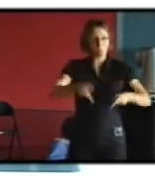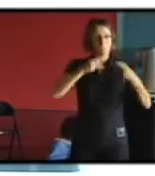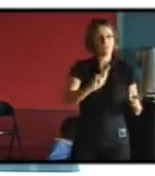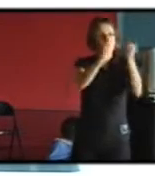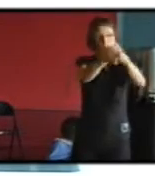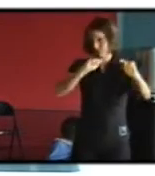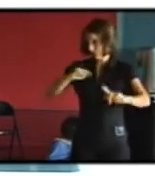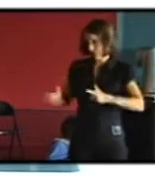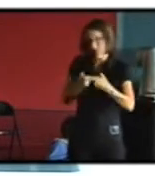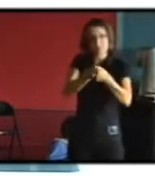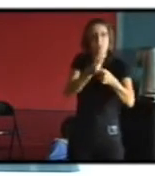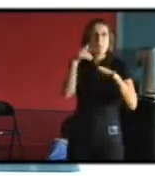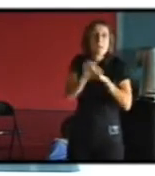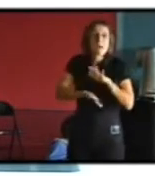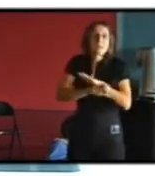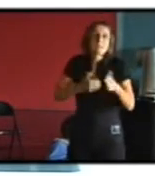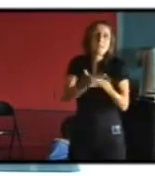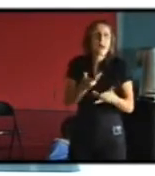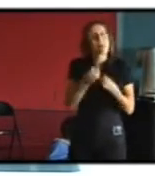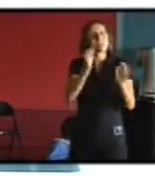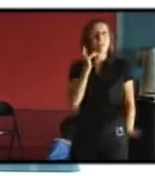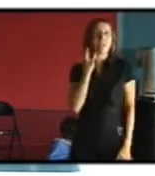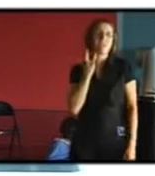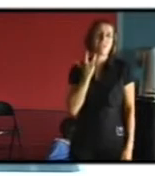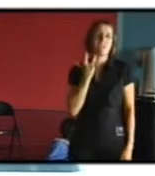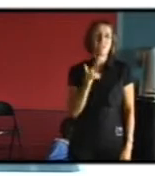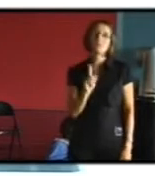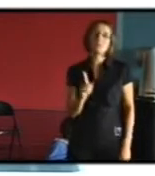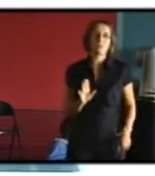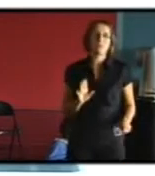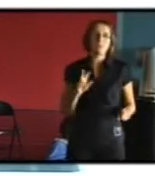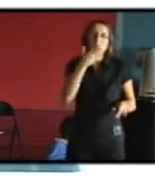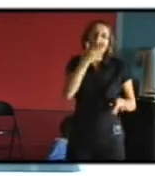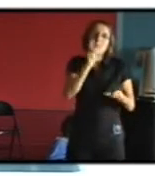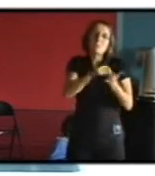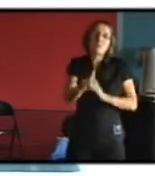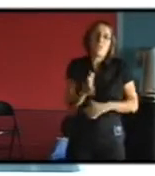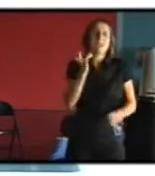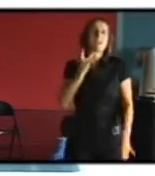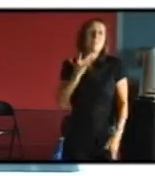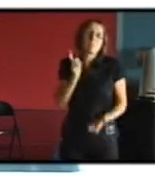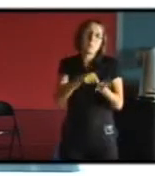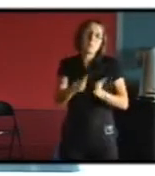fondamental après ça veut pas dire faire moche on n'est pas obligé de faire moche